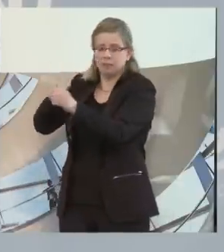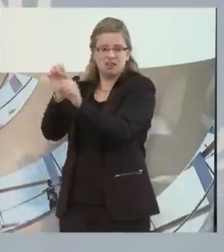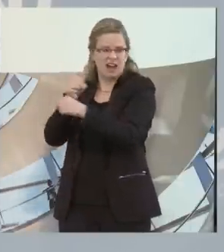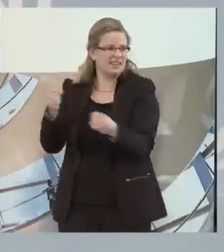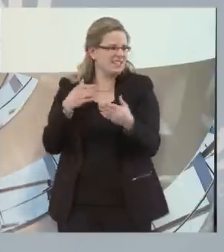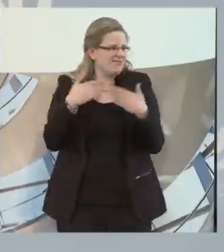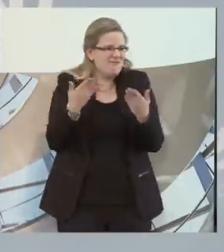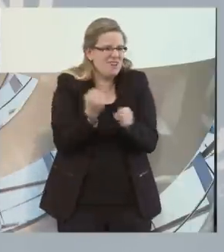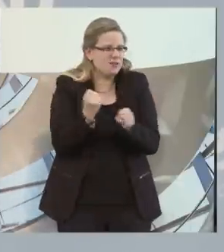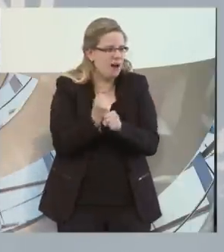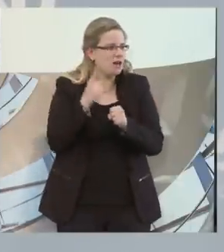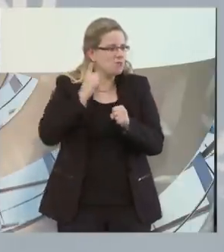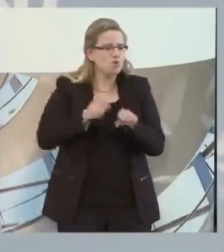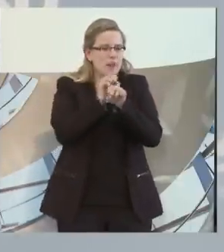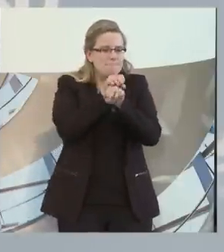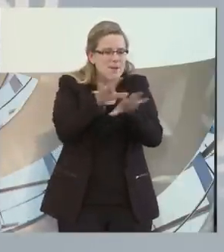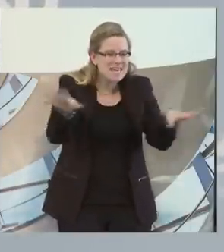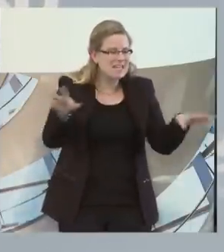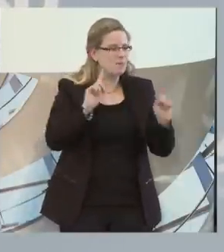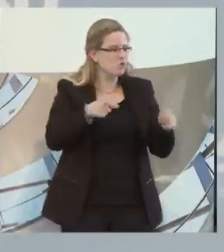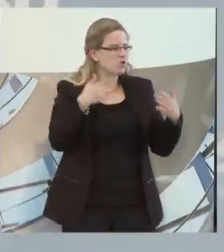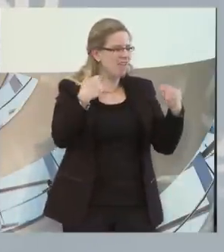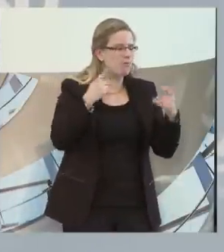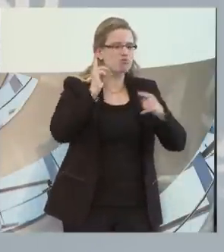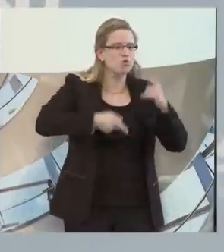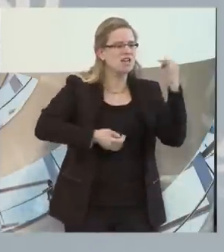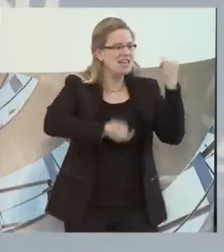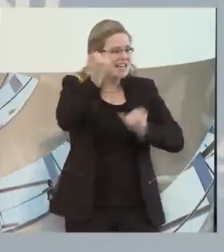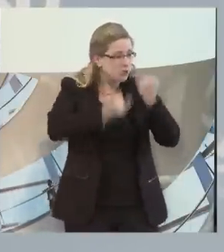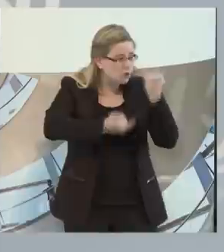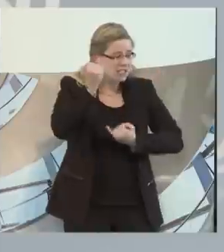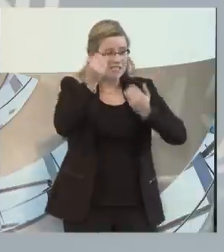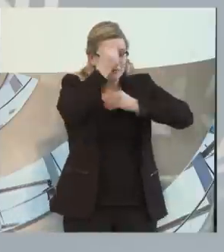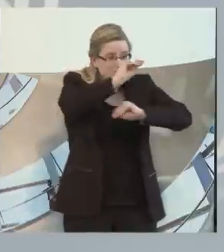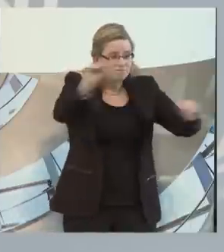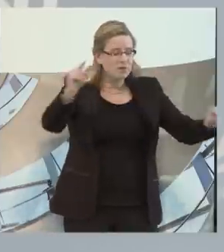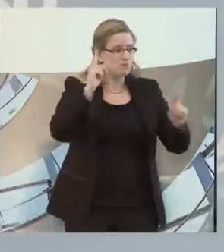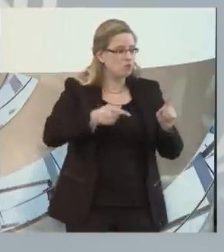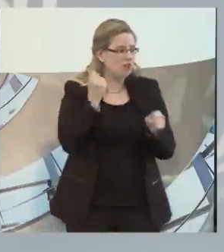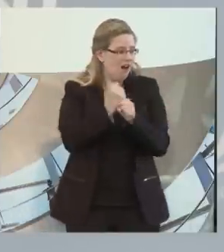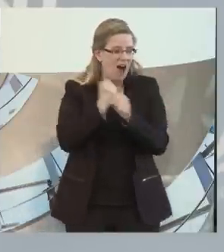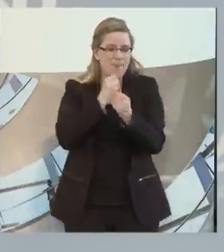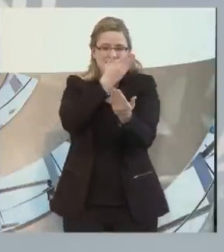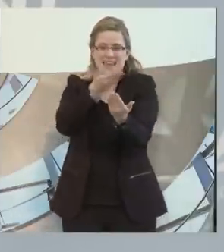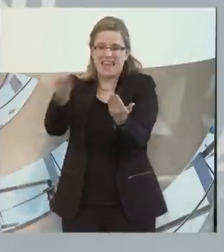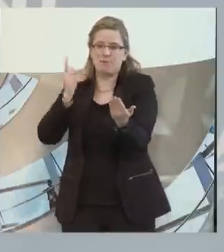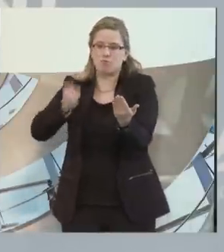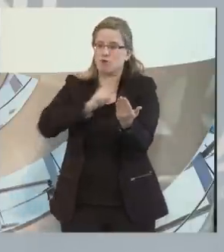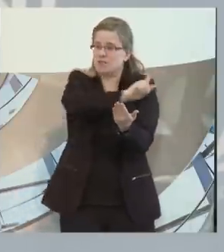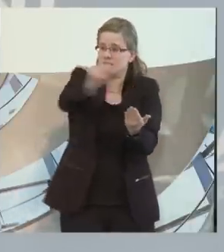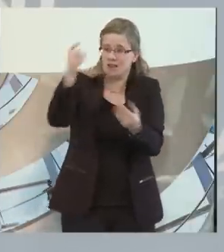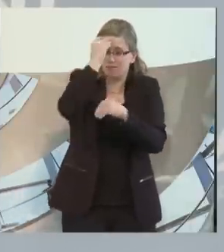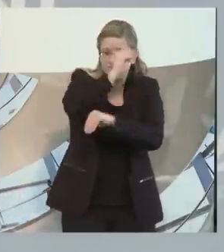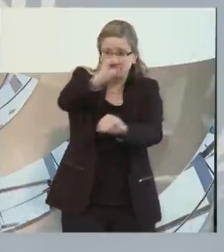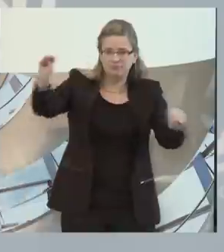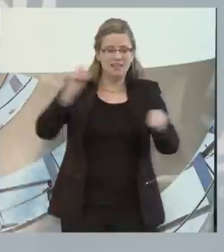gehen sollte, ob man mehr an die Industrie gehen sollte, an die Arbeitgeber. Also ich werde das Thema auch in zwei Wochen in unsere Präsidiumssitzung